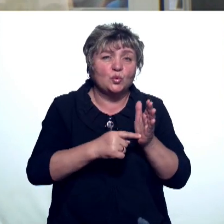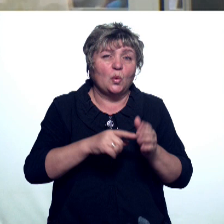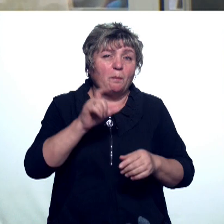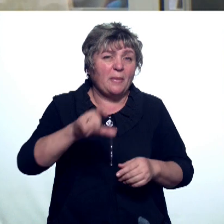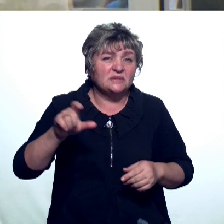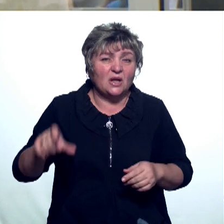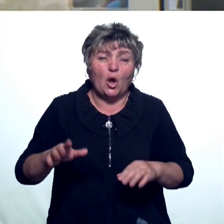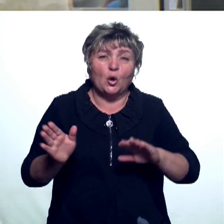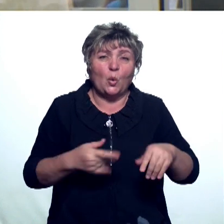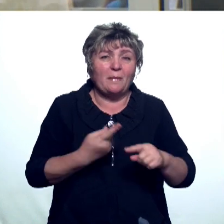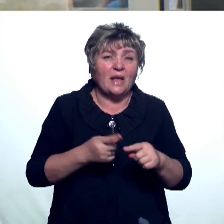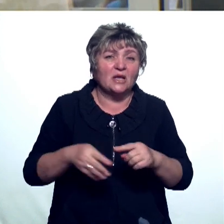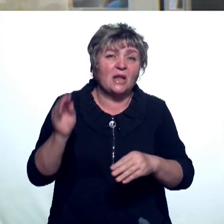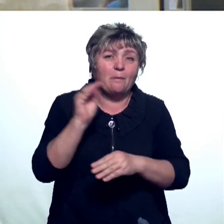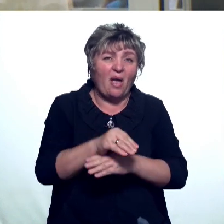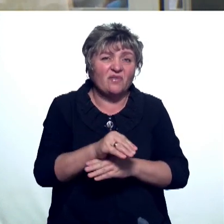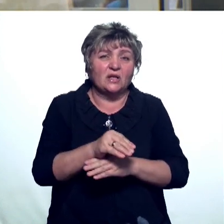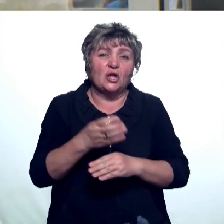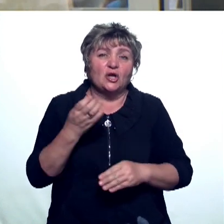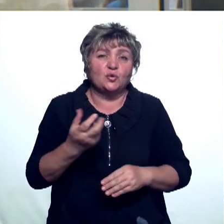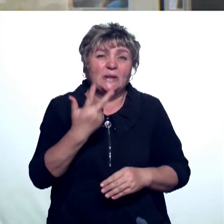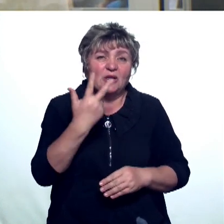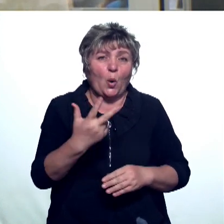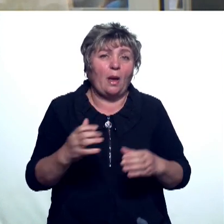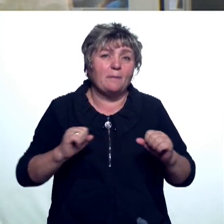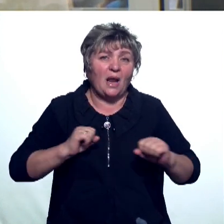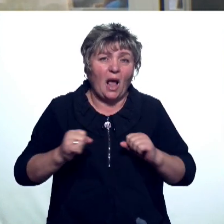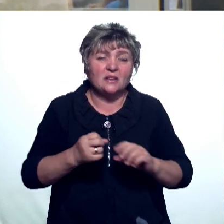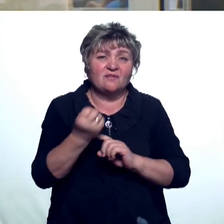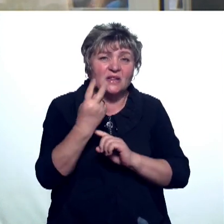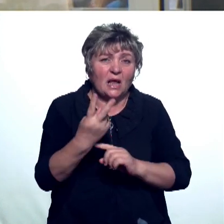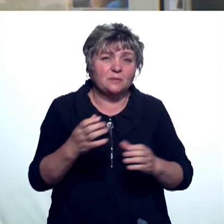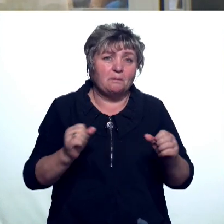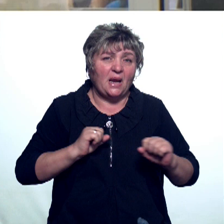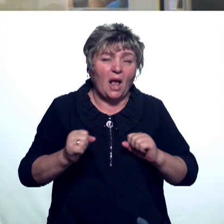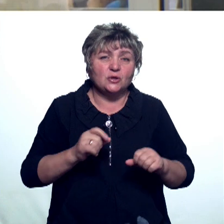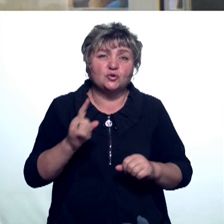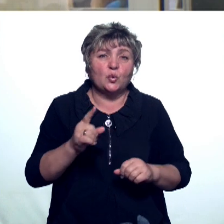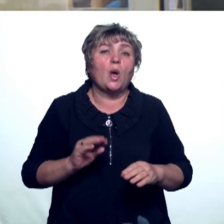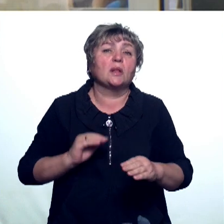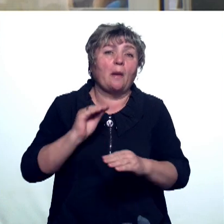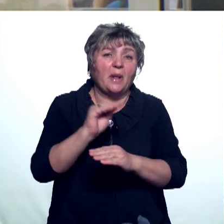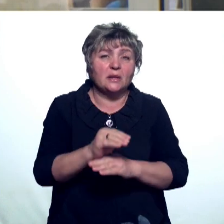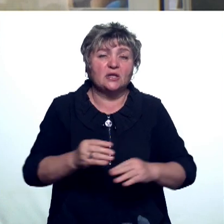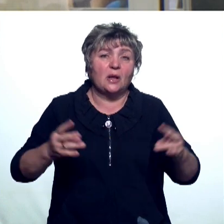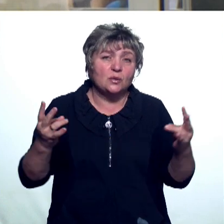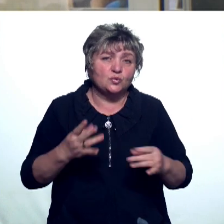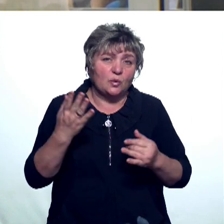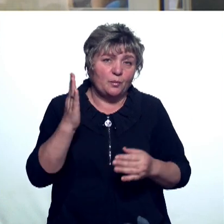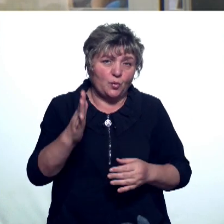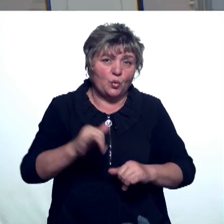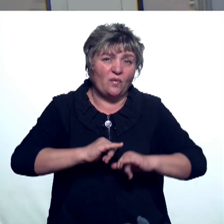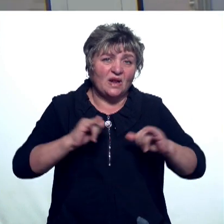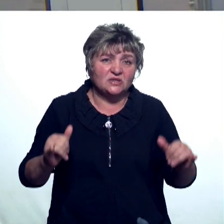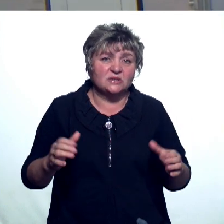исключаю, что кроме вот этих добавленных еще трех бригад, то есть 12 бригад, я не исключаю, что дополнительно придется увеличивать еще